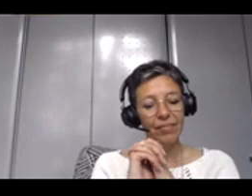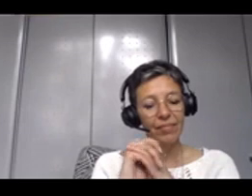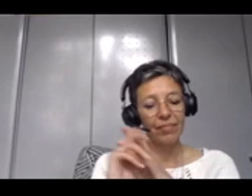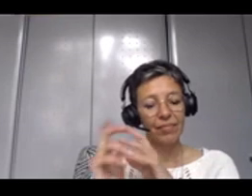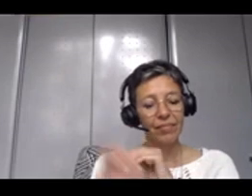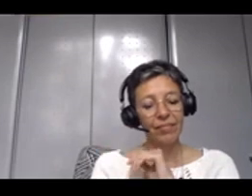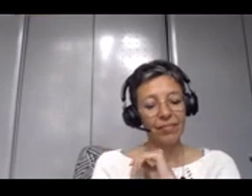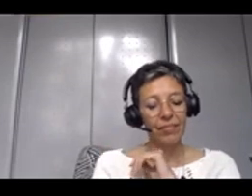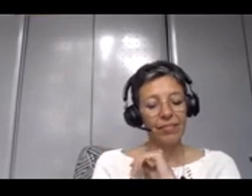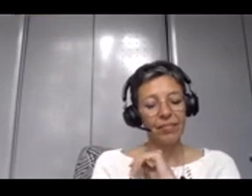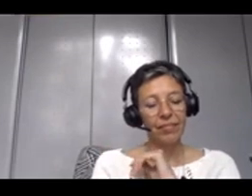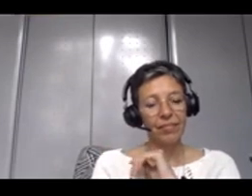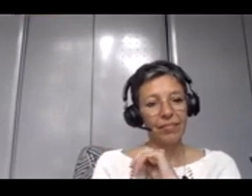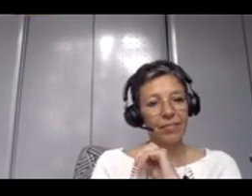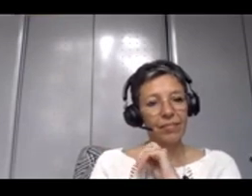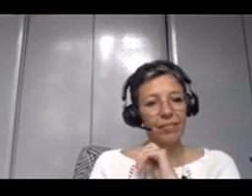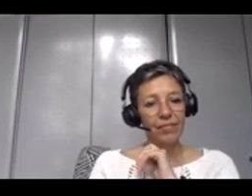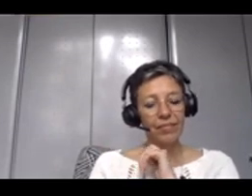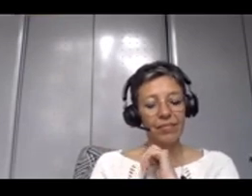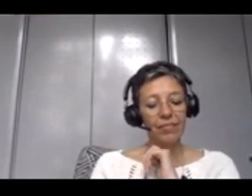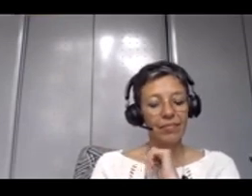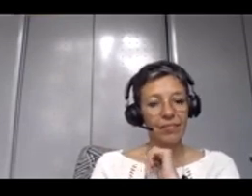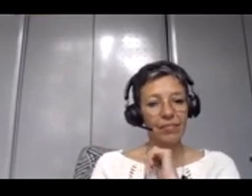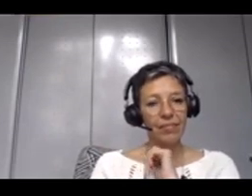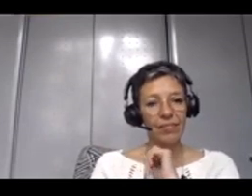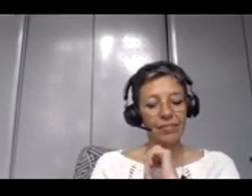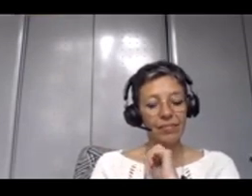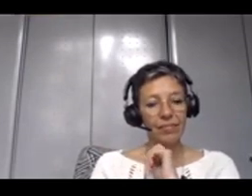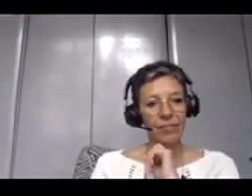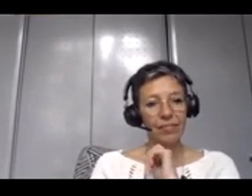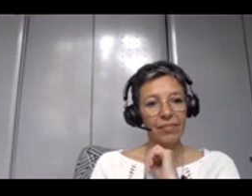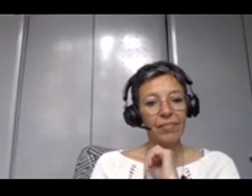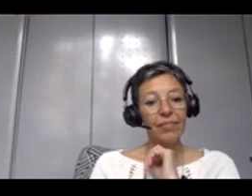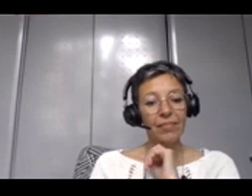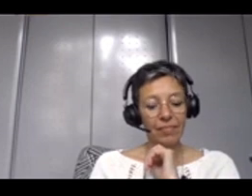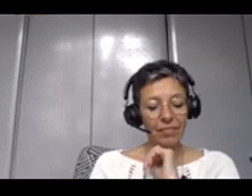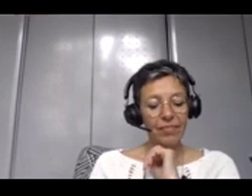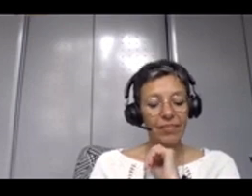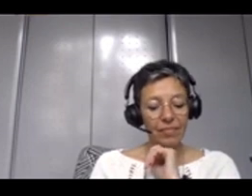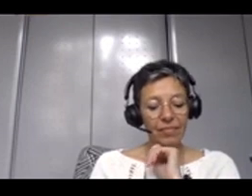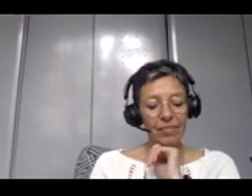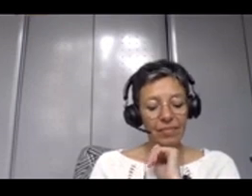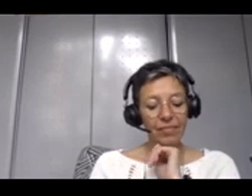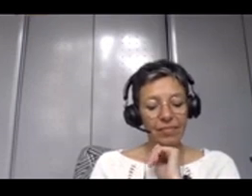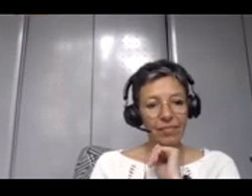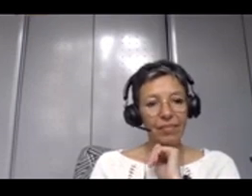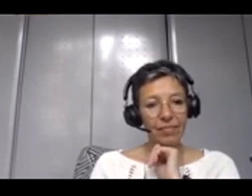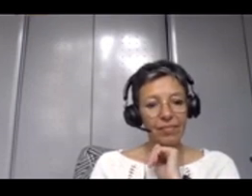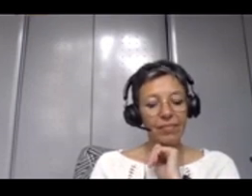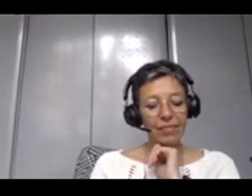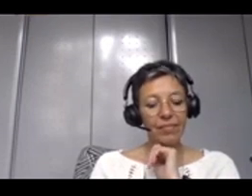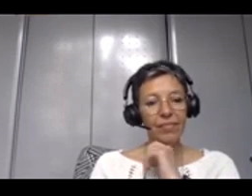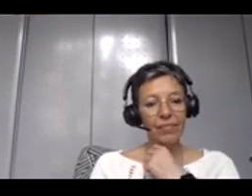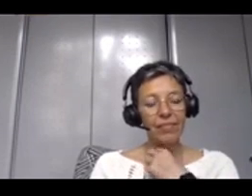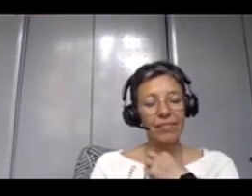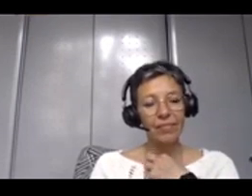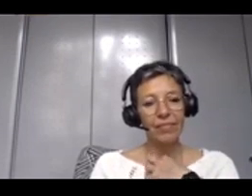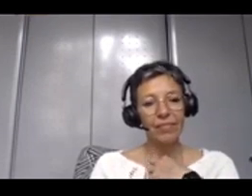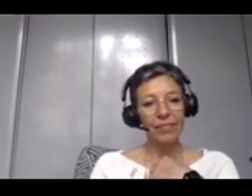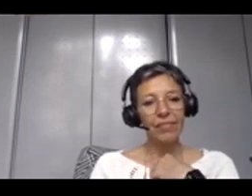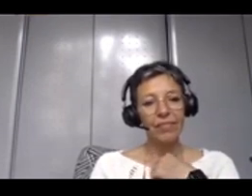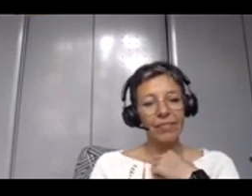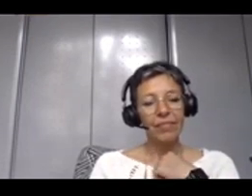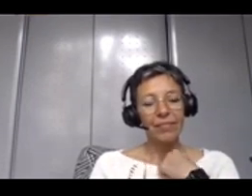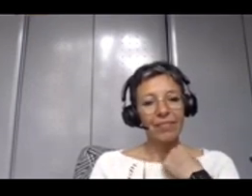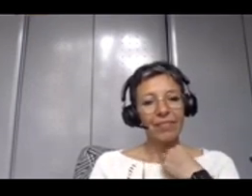répondre à ce que le client a demandé. Il y a un lien qu'on appelle la désignation ou en anglais, la pointement. Beaucoup de gens, ils ont utilisé le terme